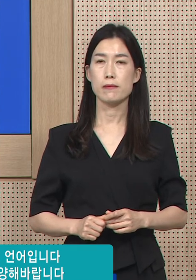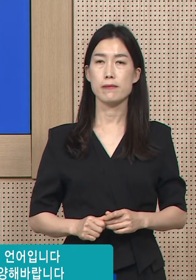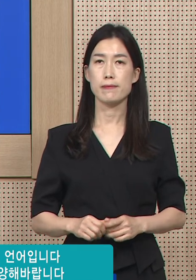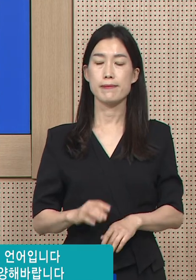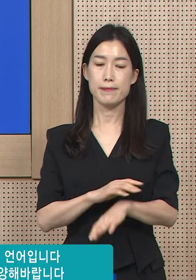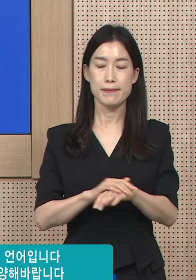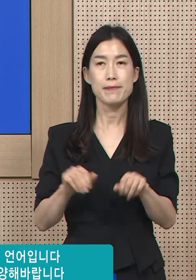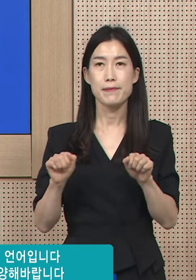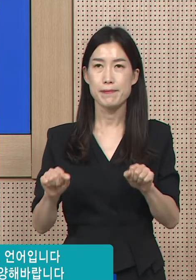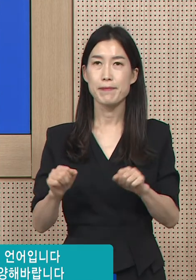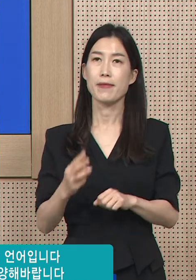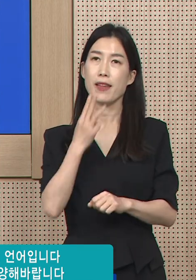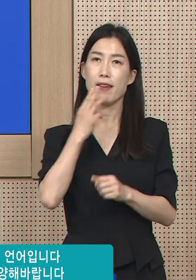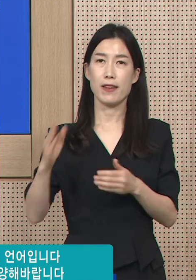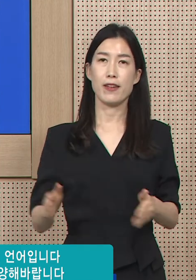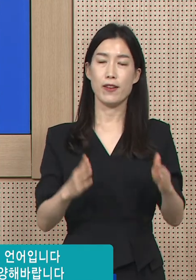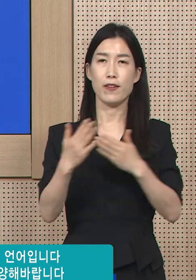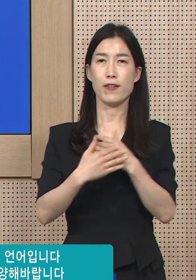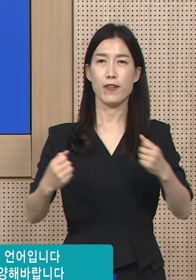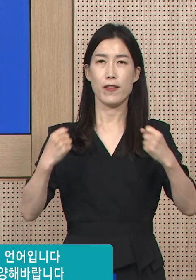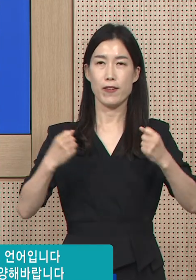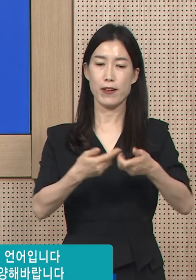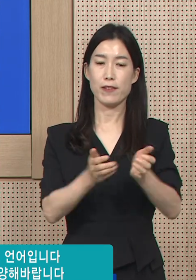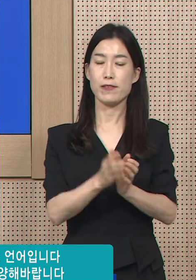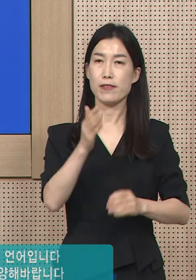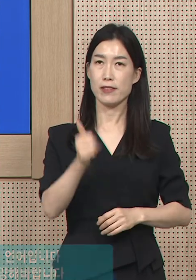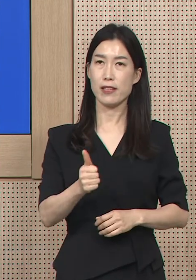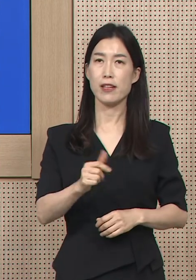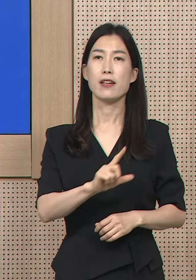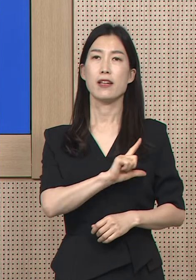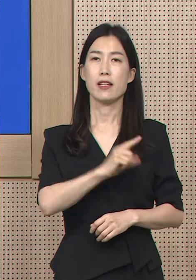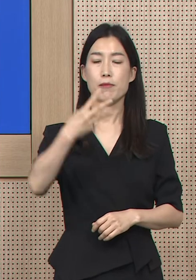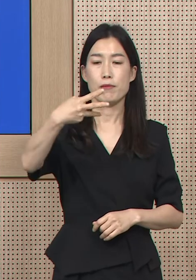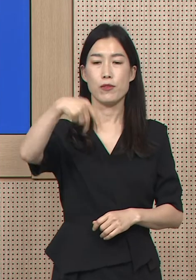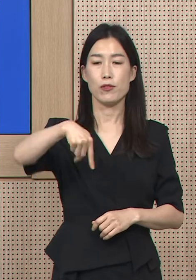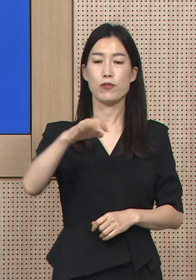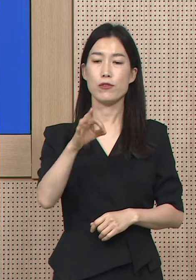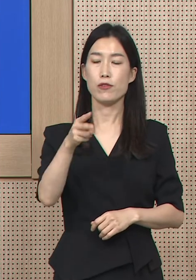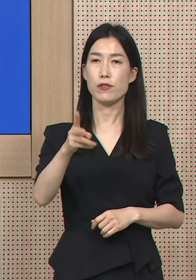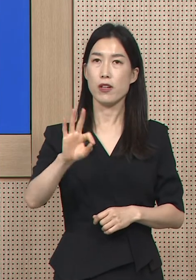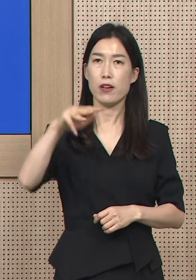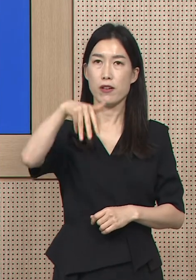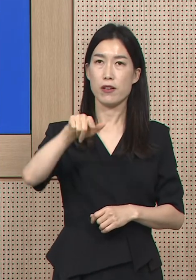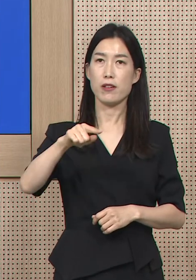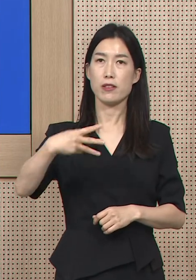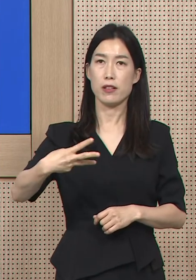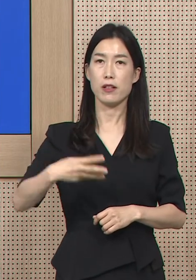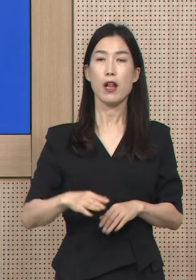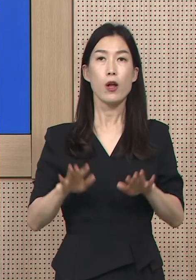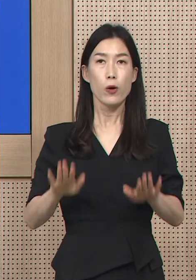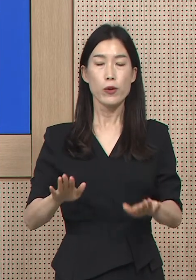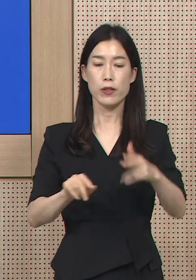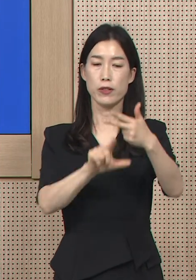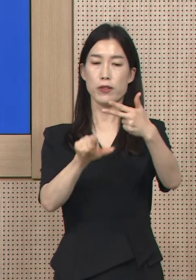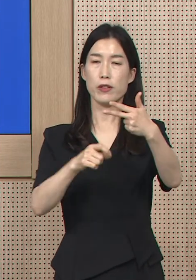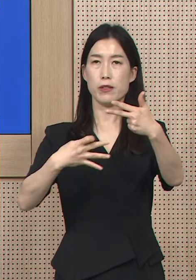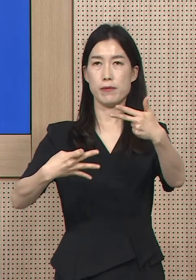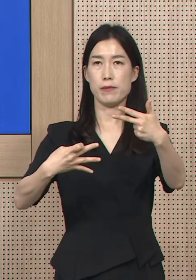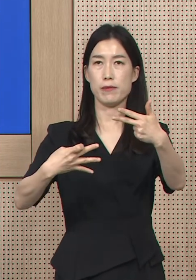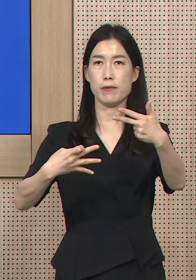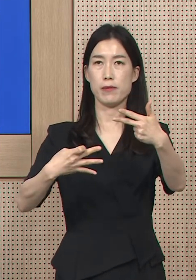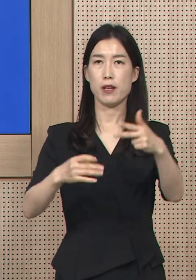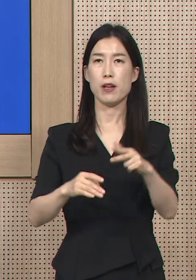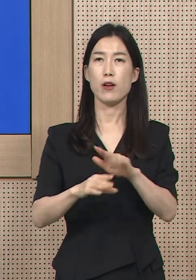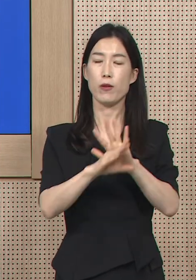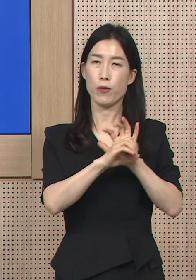안녕하십니까 경기도 복원건강국장 류영철입니다. 7월 14일 목요일 경기도 코로나19 대응 기자회견을 시작하겠습니다.